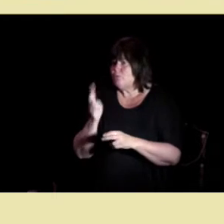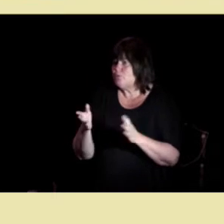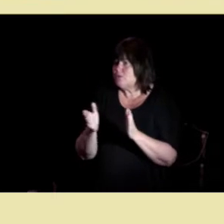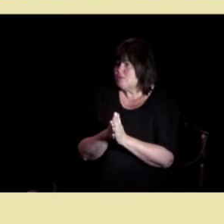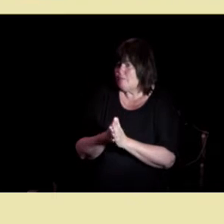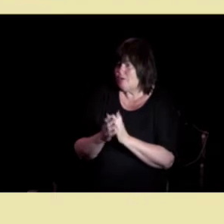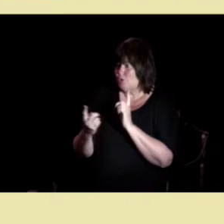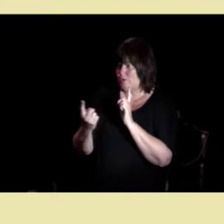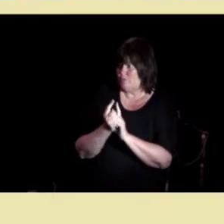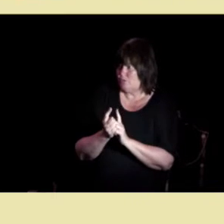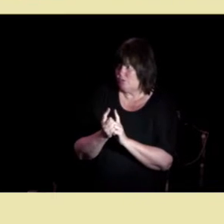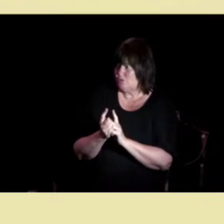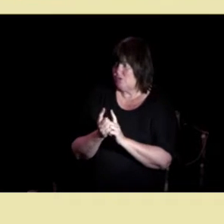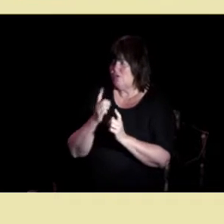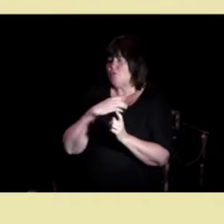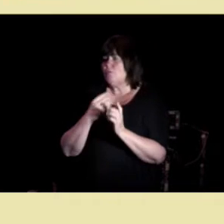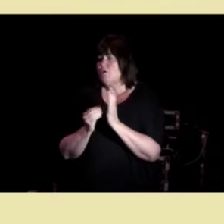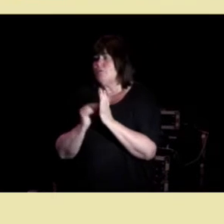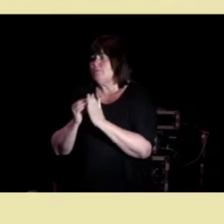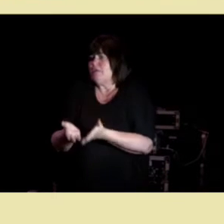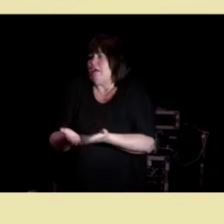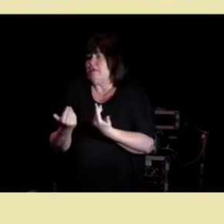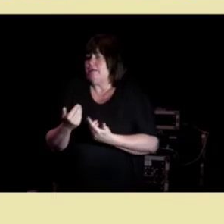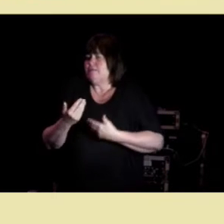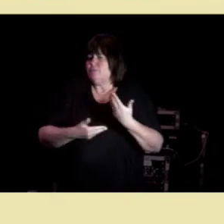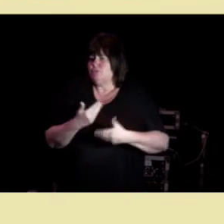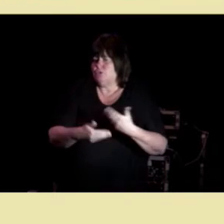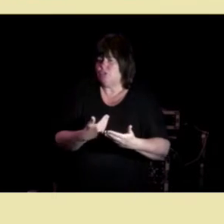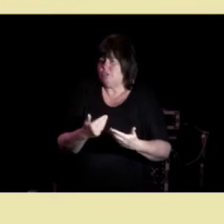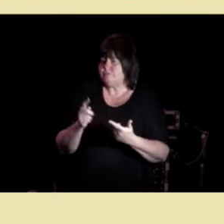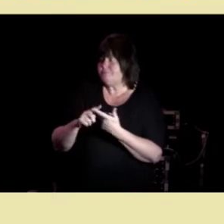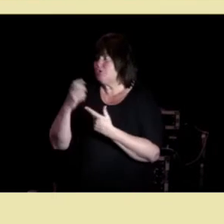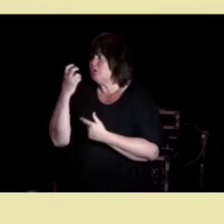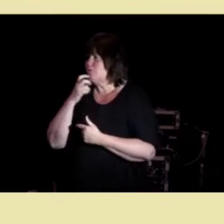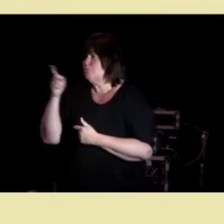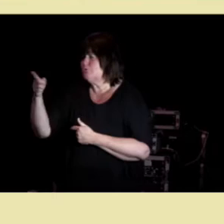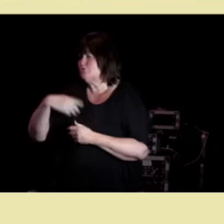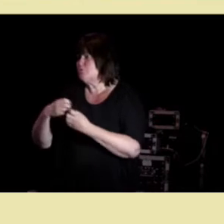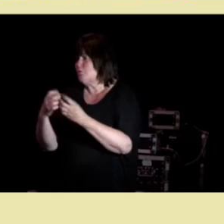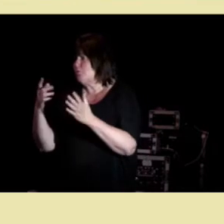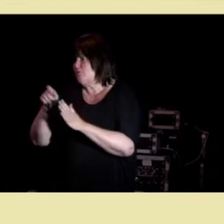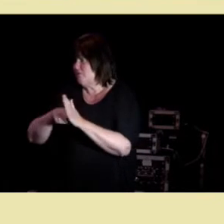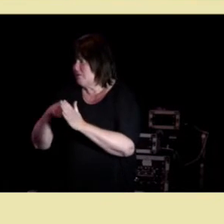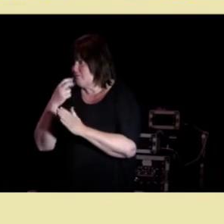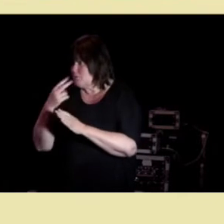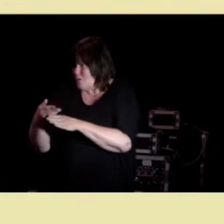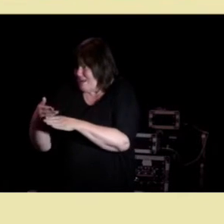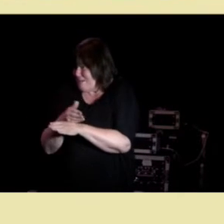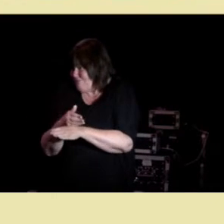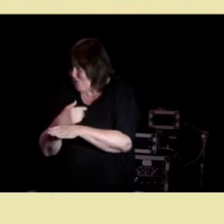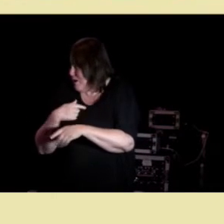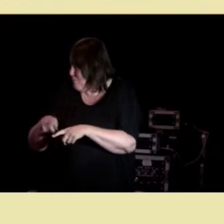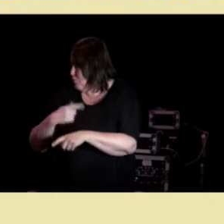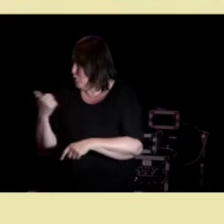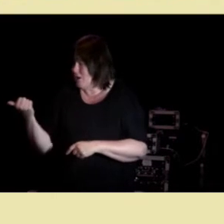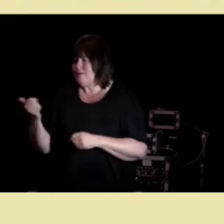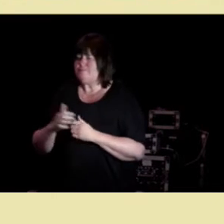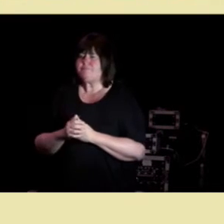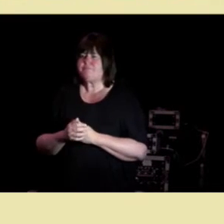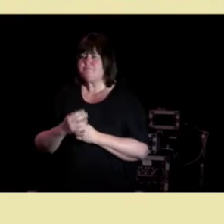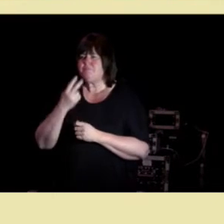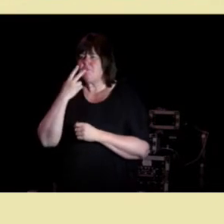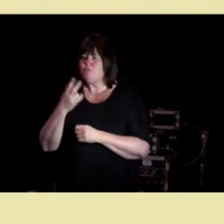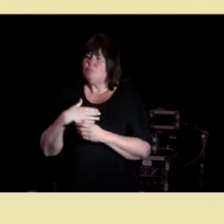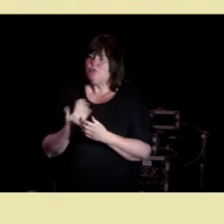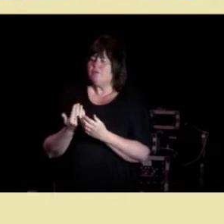forholdsvis enkle procedurer og i Tromsø som har utviklet den filmen som dere så rett før jeg begynte så forsøker de å kombinere